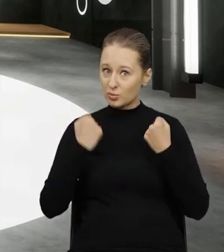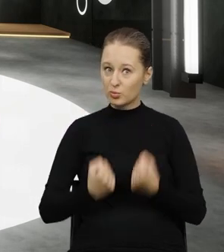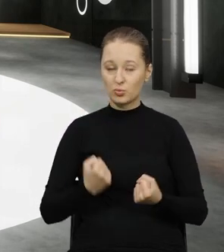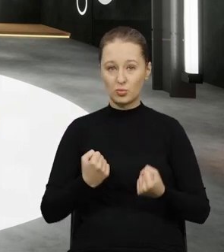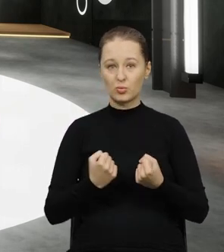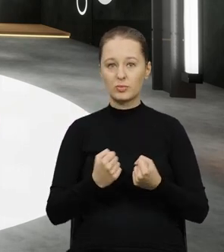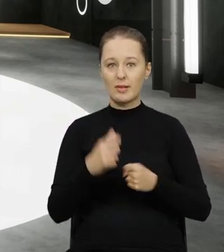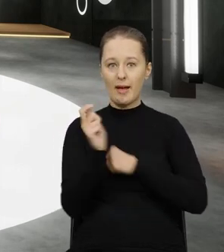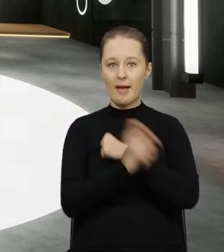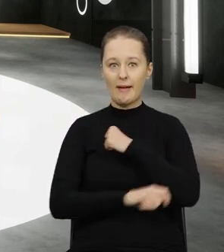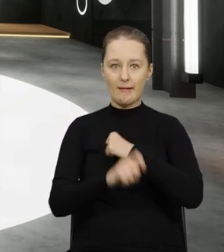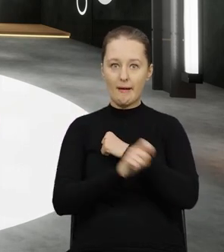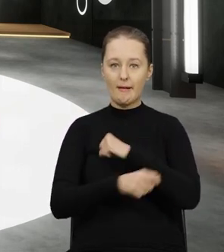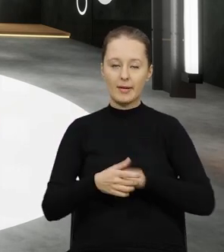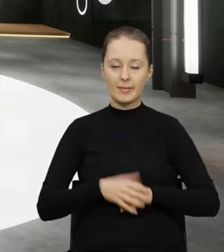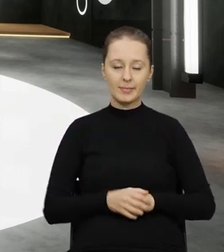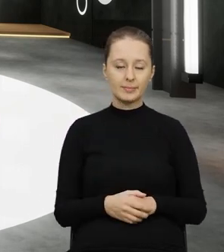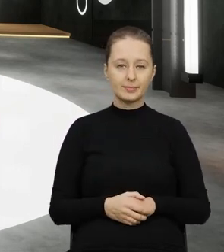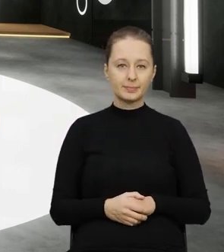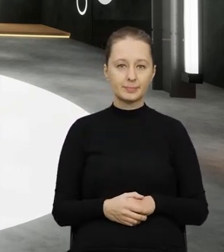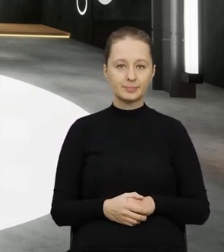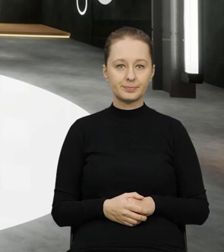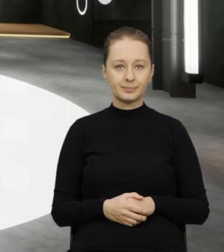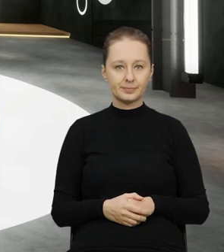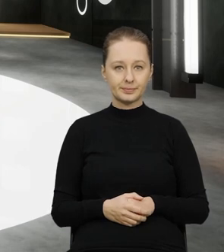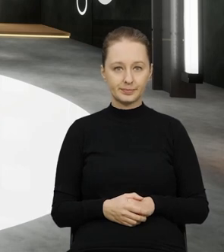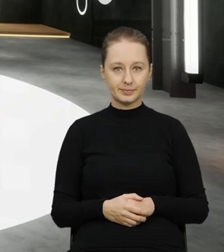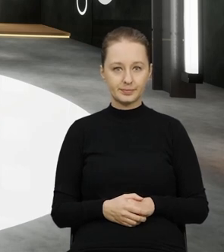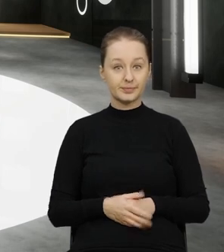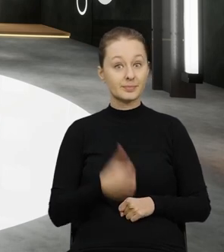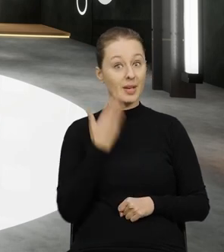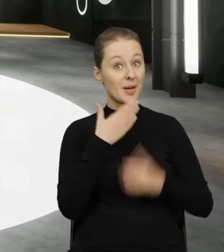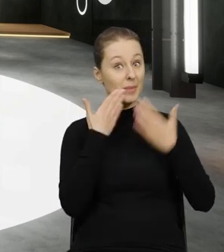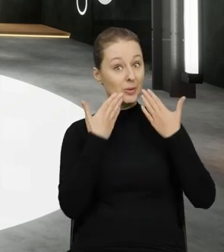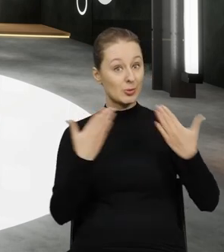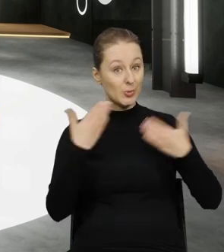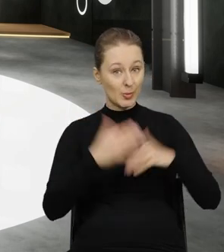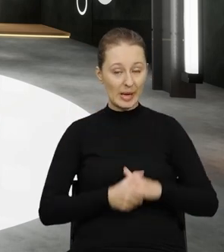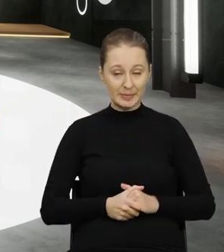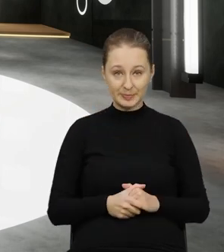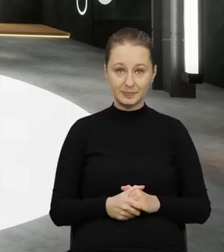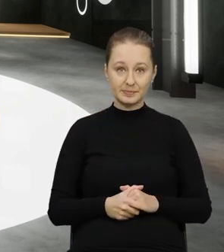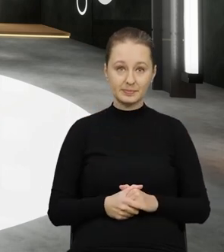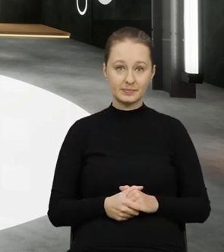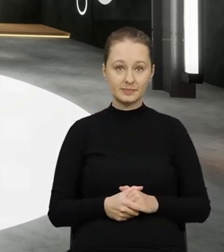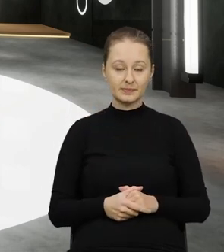w kwotach tysięcznych. Bardzo dziękuję.